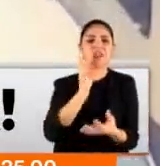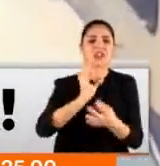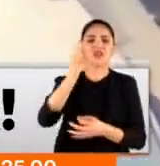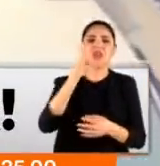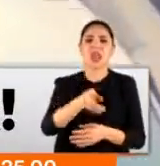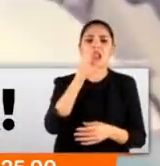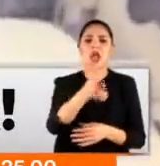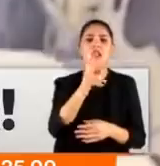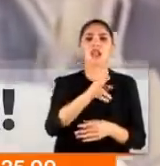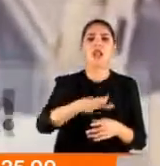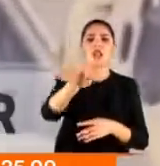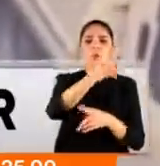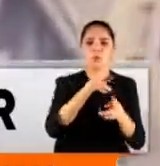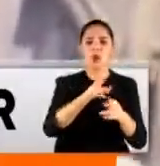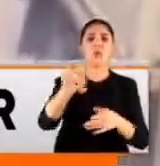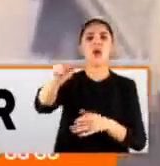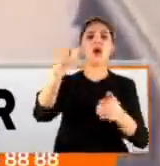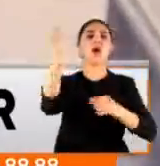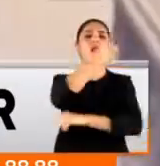biri kesti, diğerleri de yükledi.